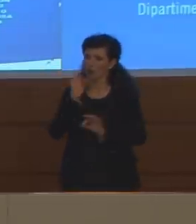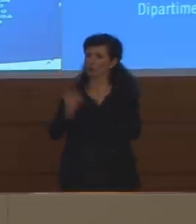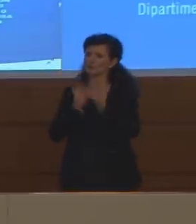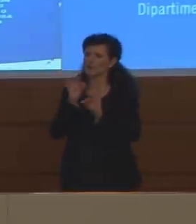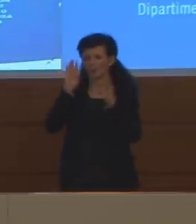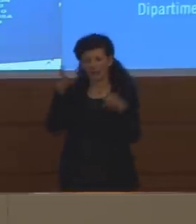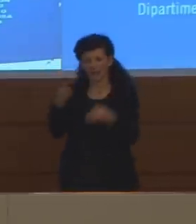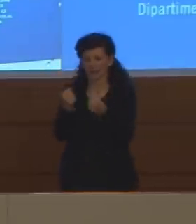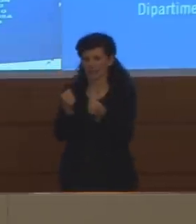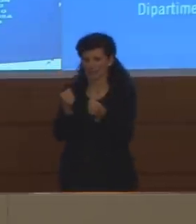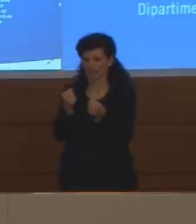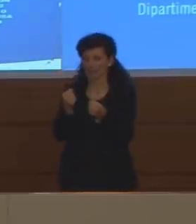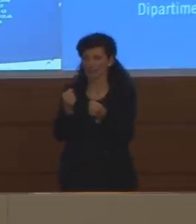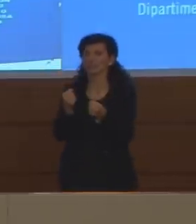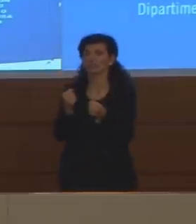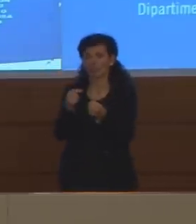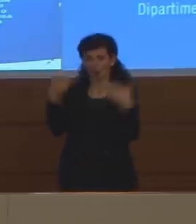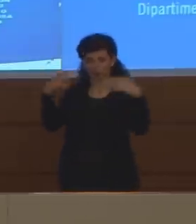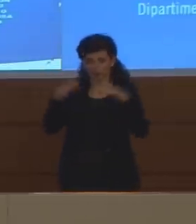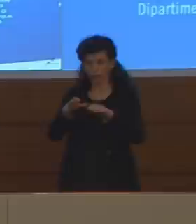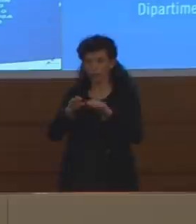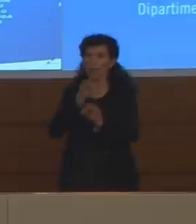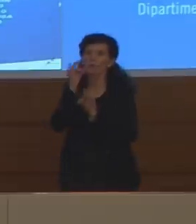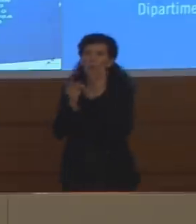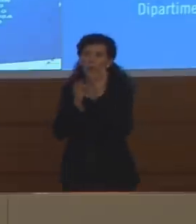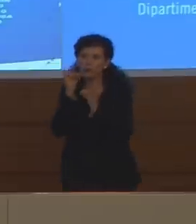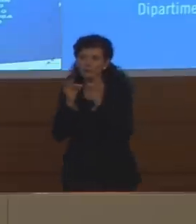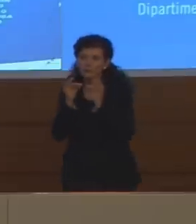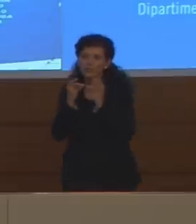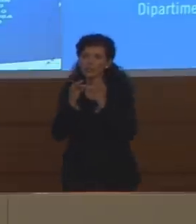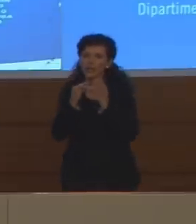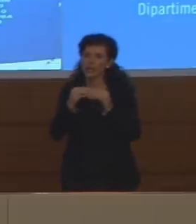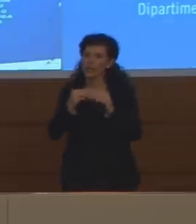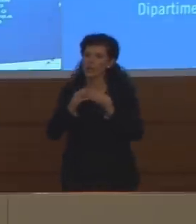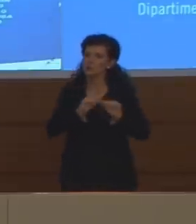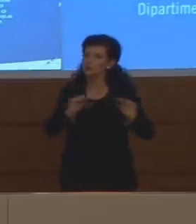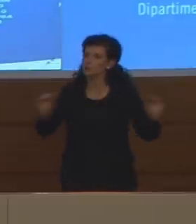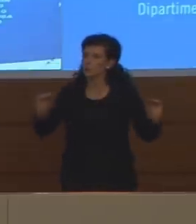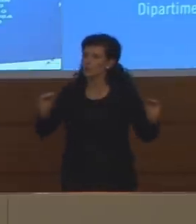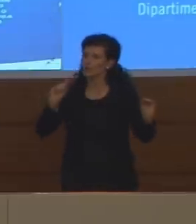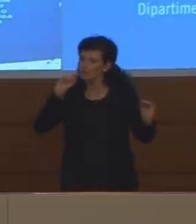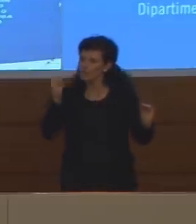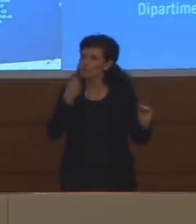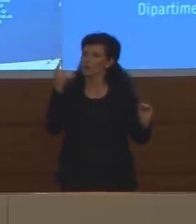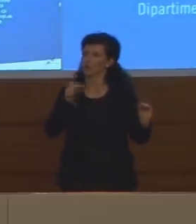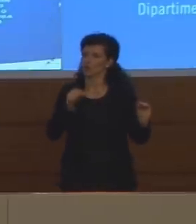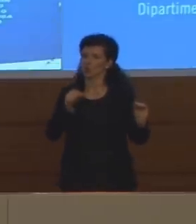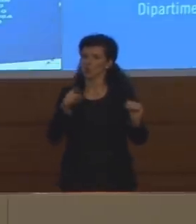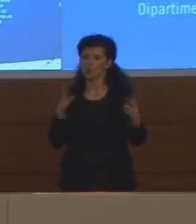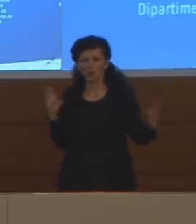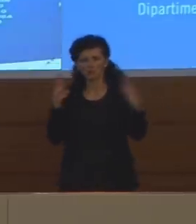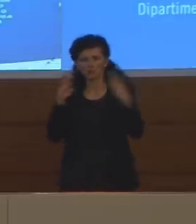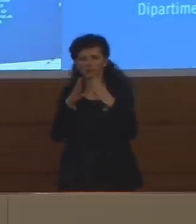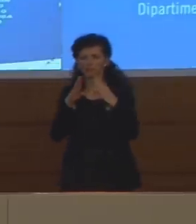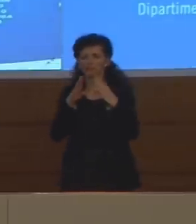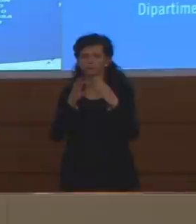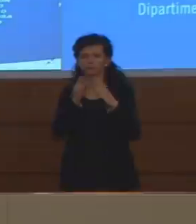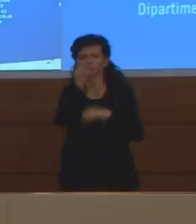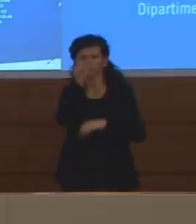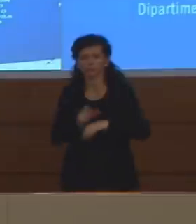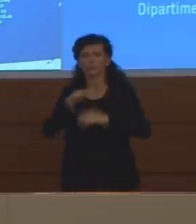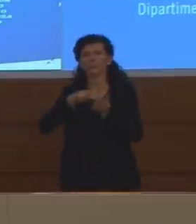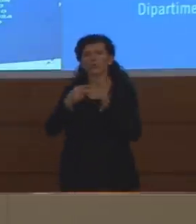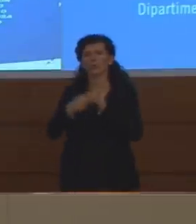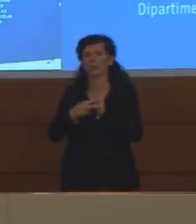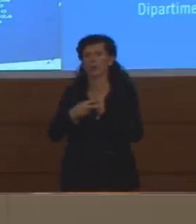vuol dire anche che abbiamo degli strumenti migliori per affrontare a livello proprio neumologico anche